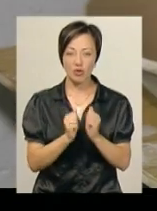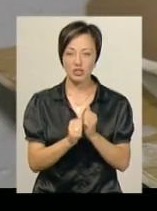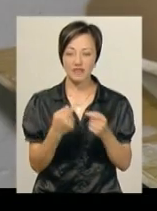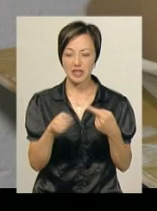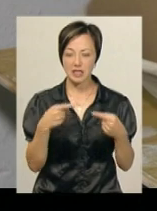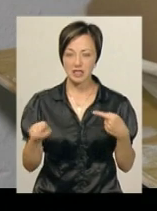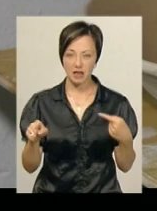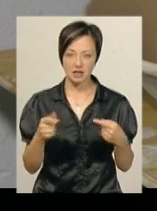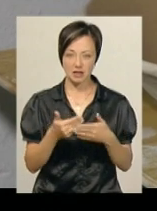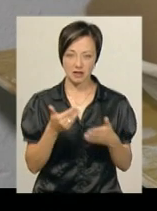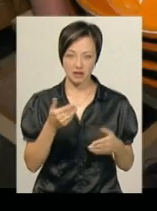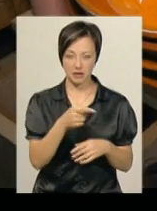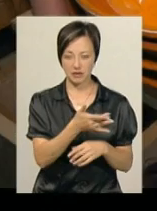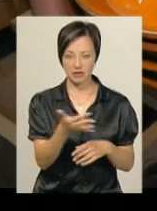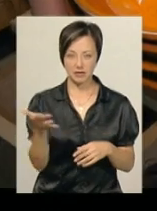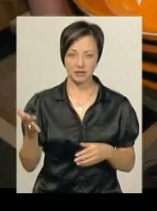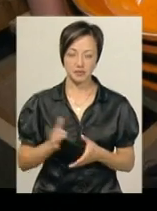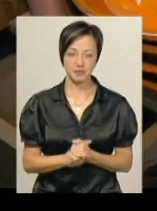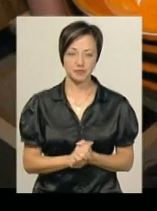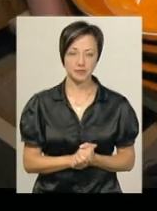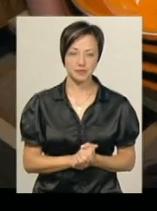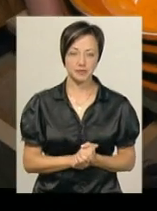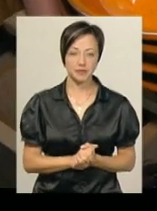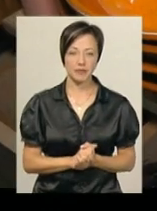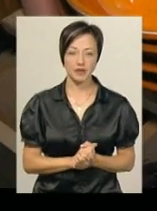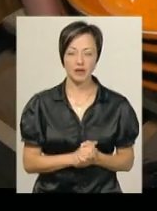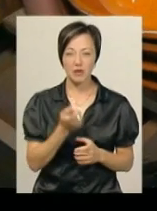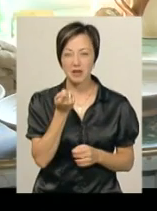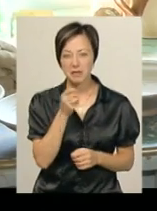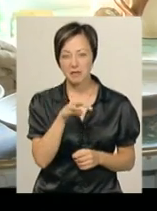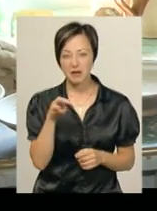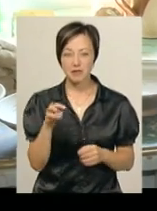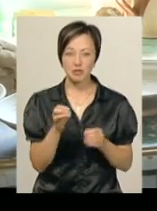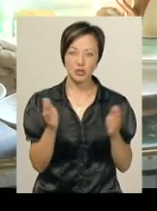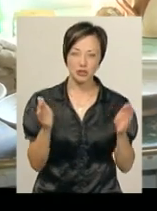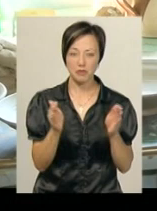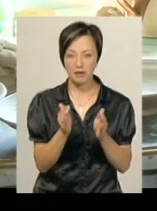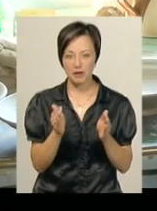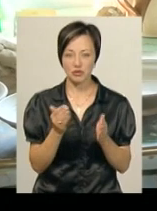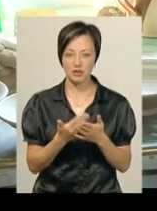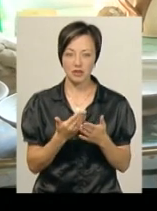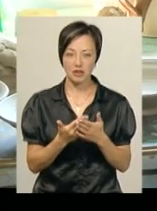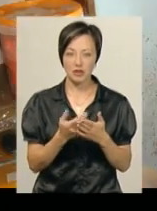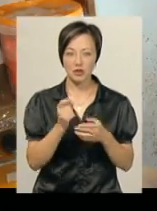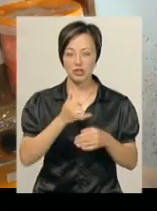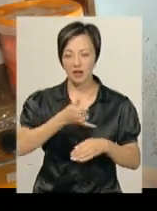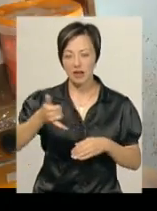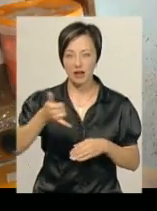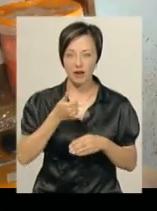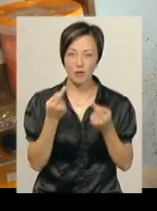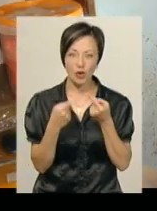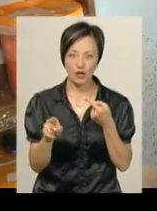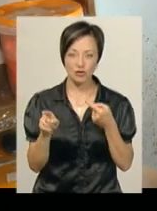відрізняється, одна від одної чимось, на якийсь міліметр більша, менша, десь глазур лягла,